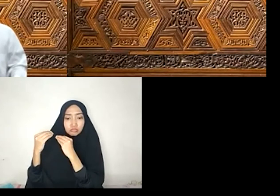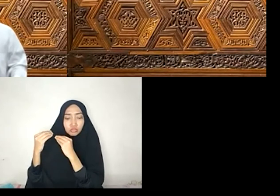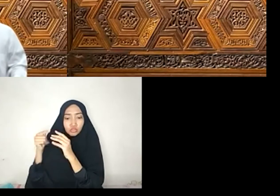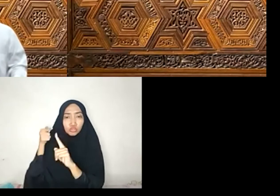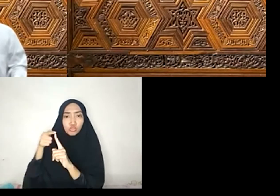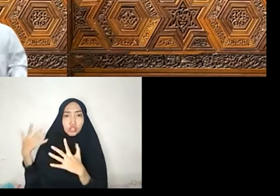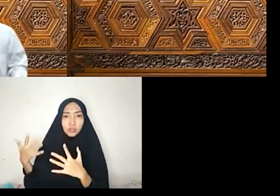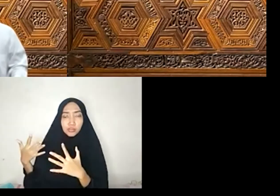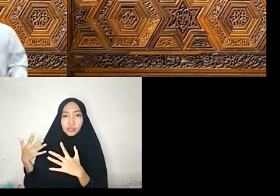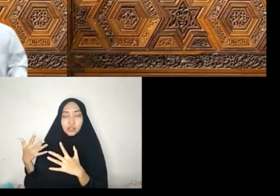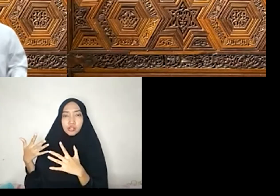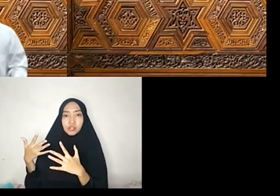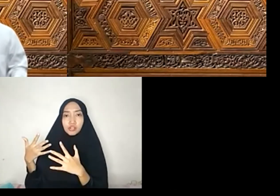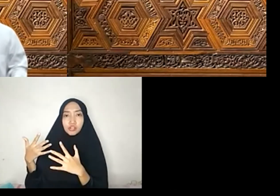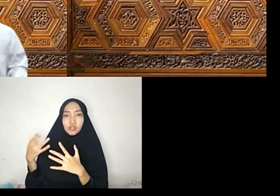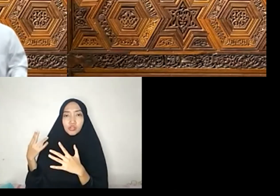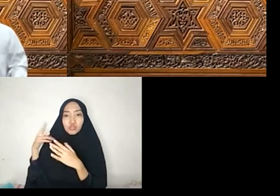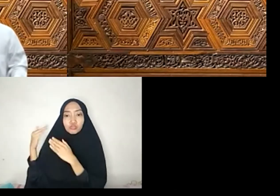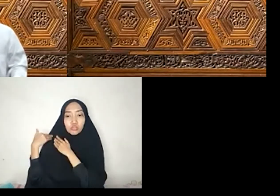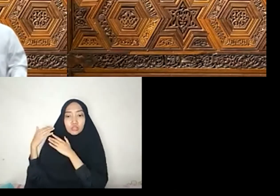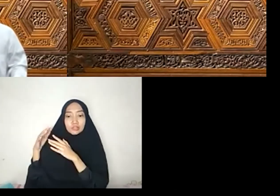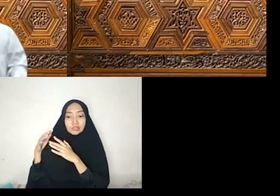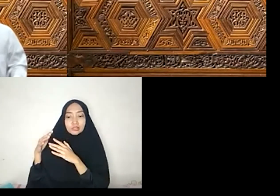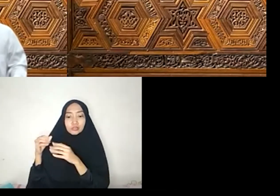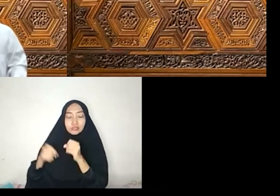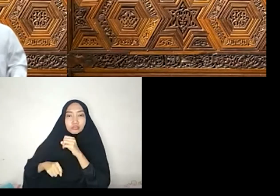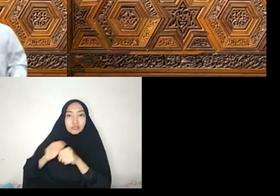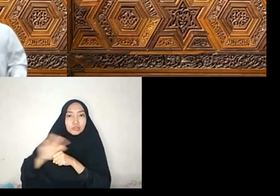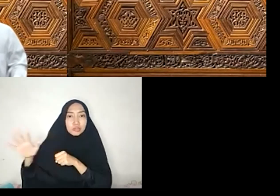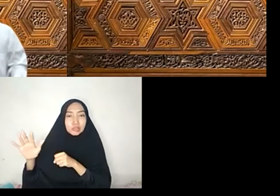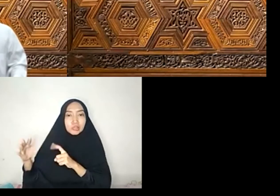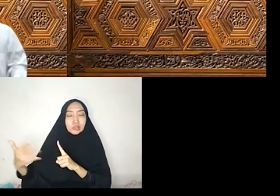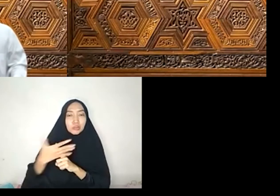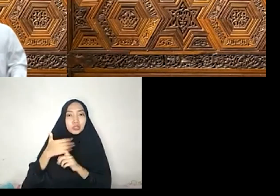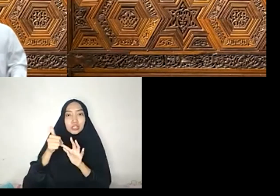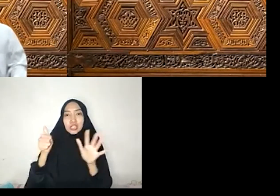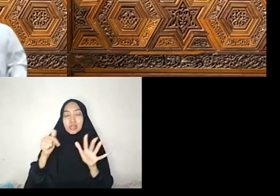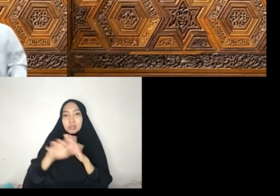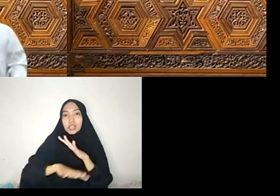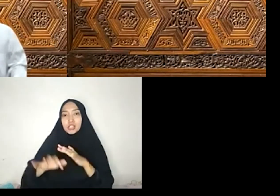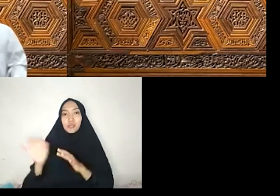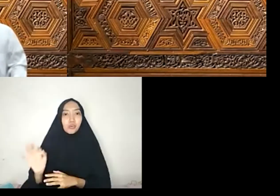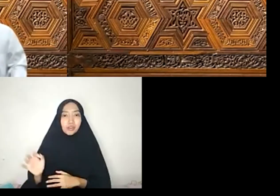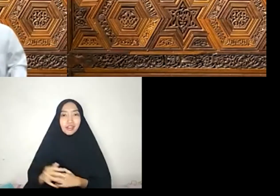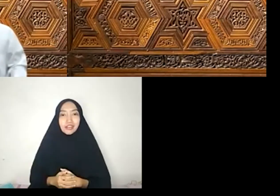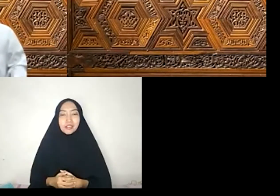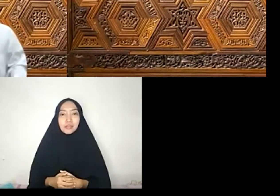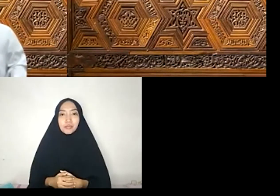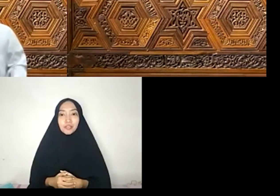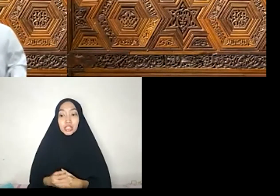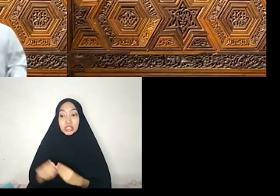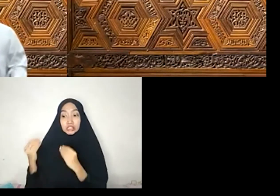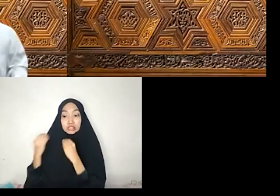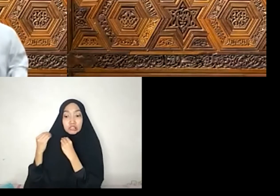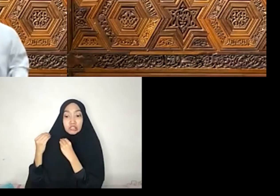Memenuhi Dan melindungi Enam kebutuhan dasar itu Jika ada Ajaran syariah yang justru